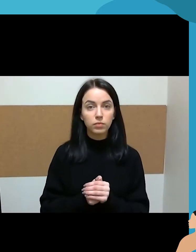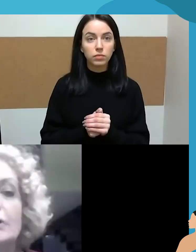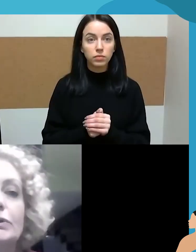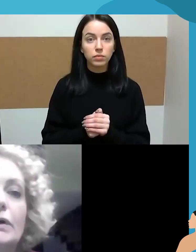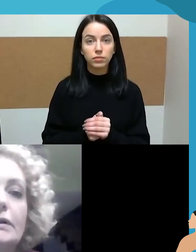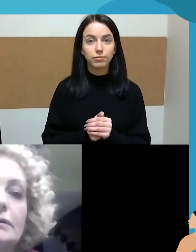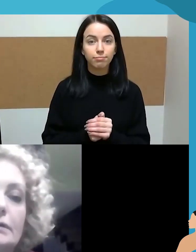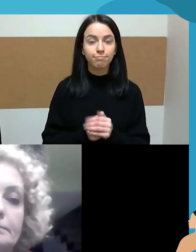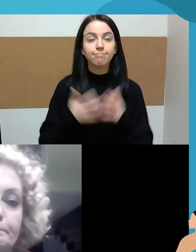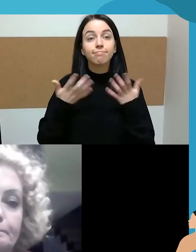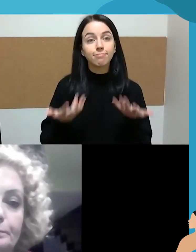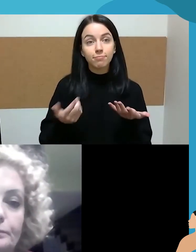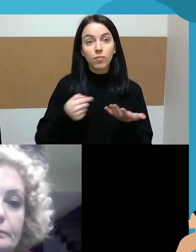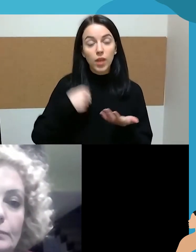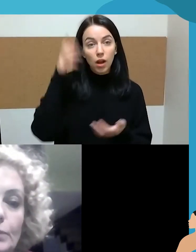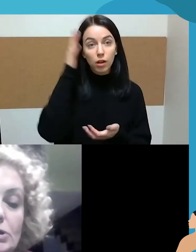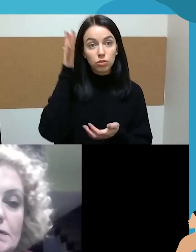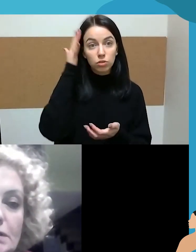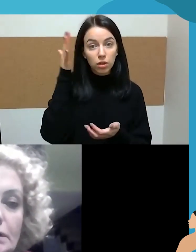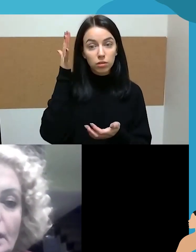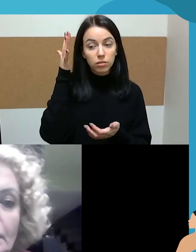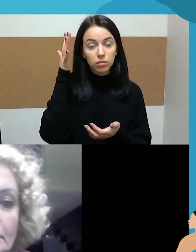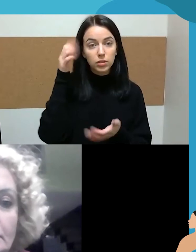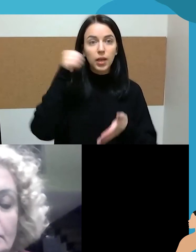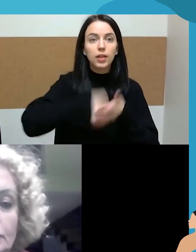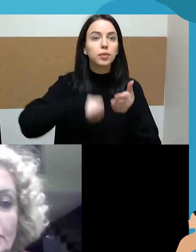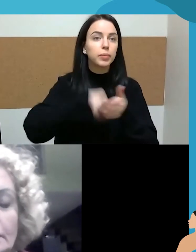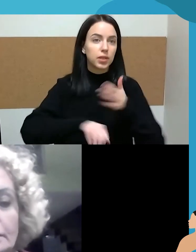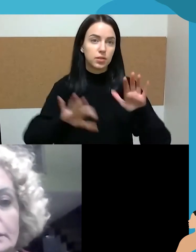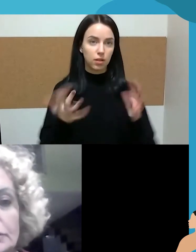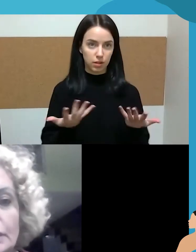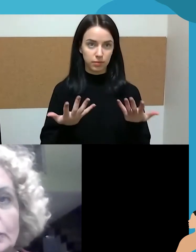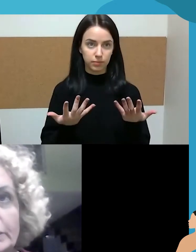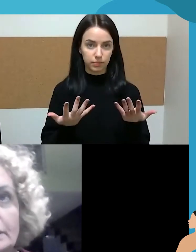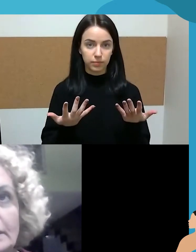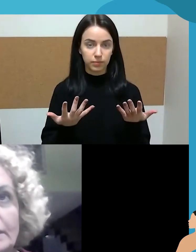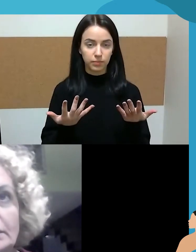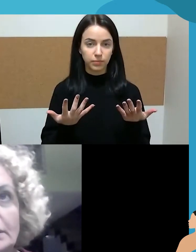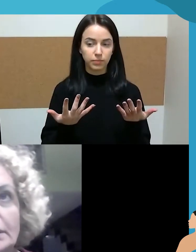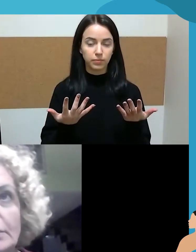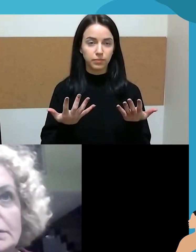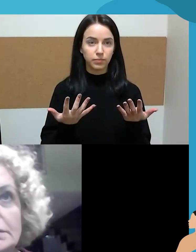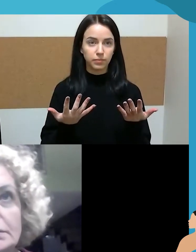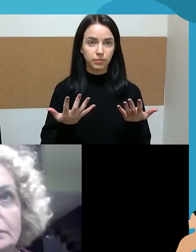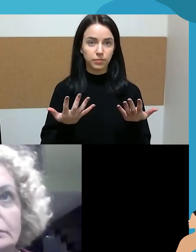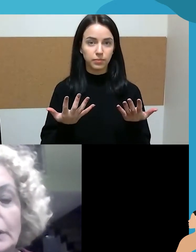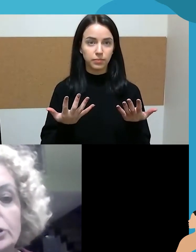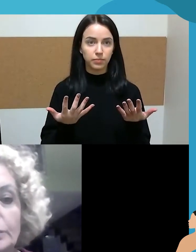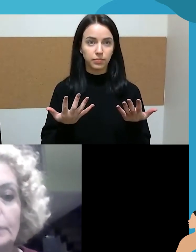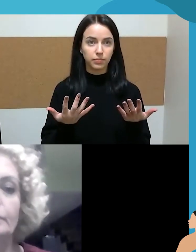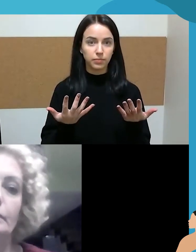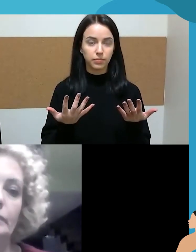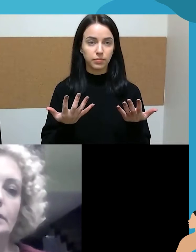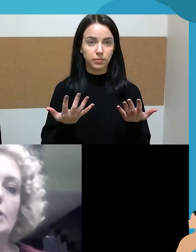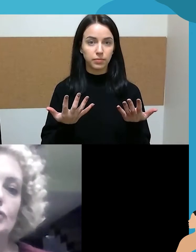Na, aš manau, kad priežasis yra ta, kad čia svarbu matyti ne vien tik tai, kad mes, na,